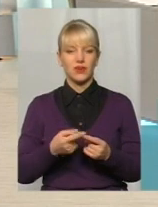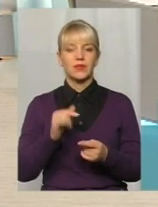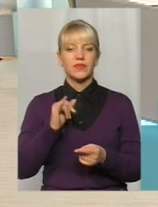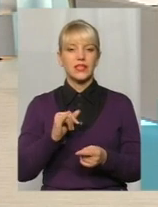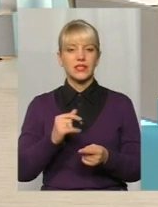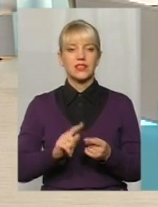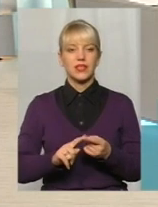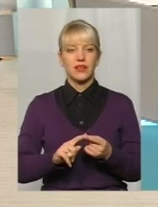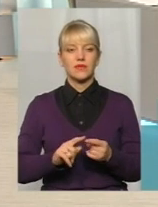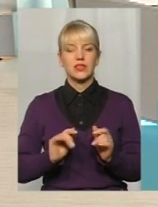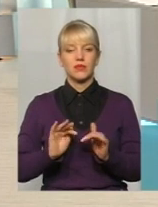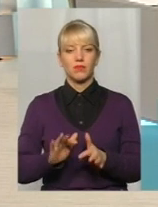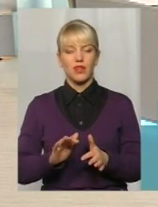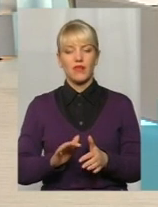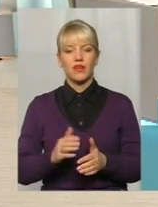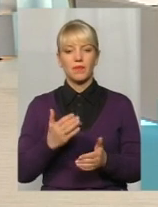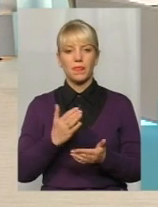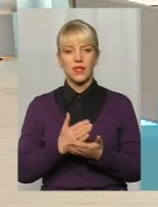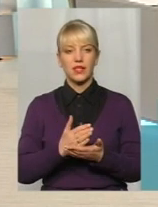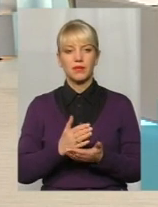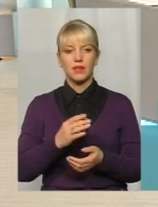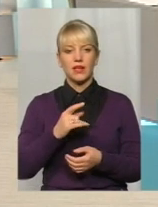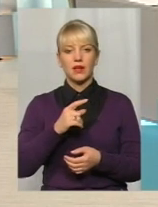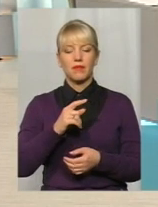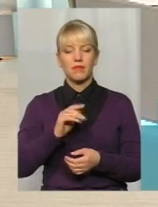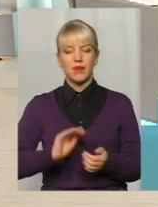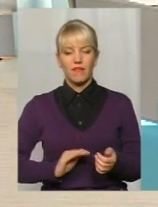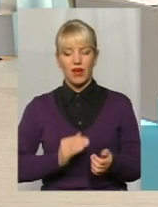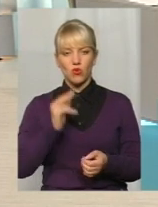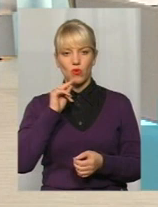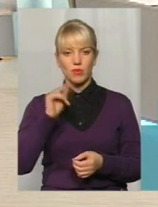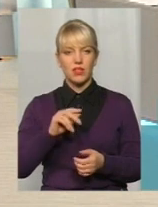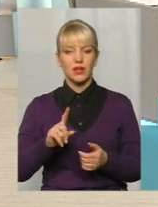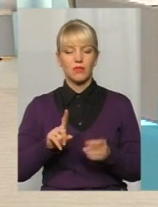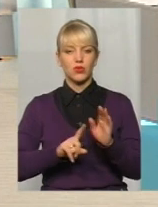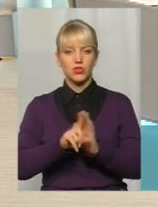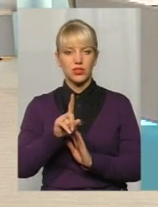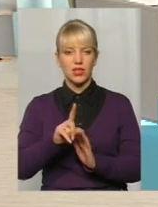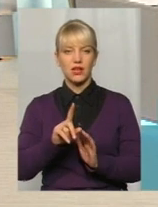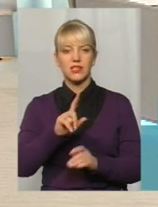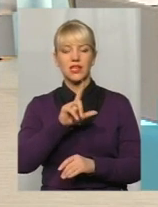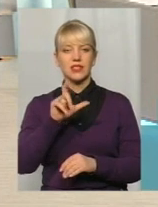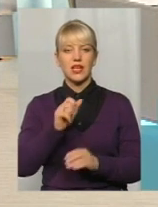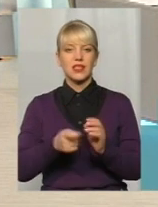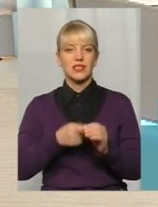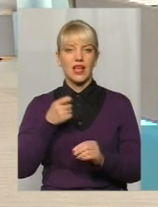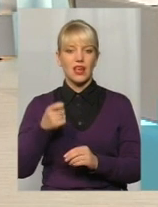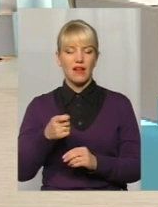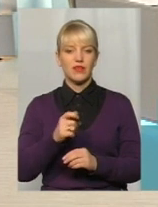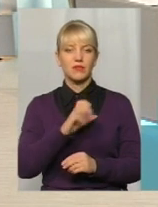-процесуального кодексу, є справами приватного обвинувачення і порушуються виключно за заявами стягувачів. Тобто